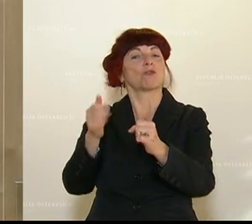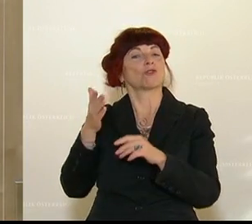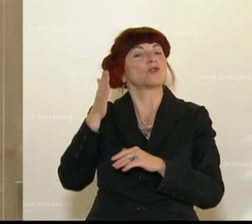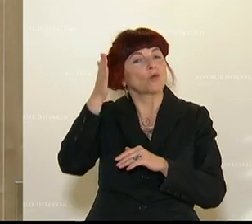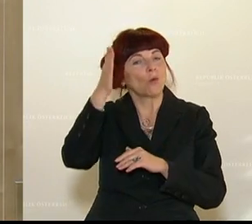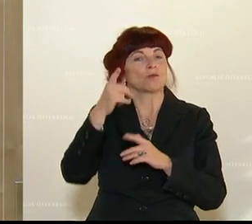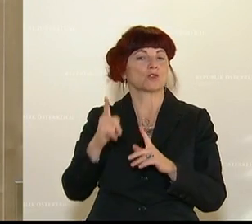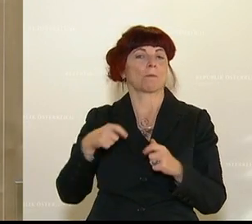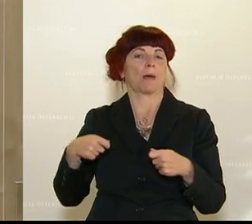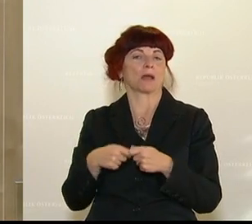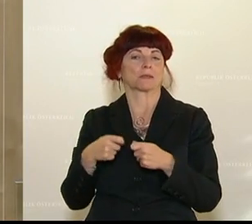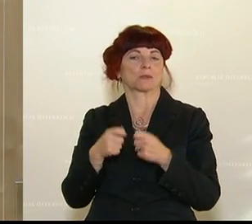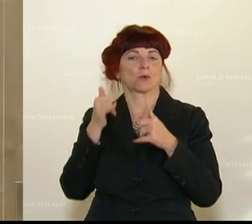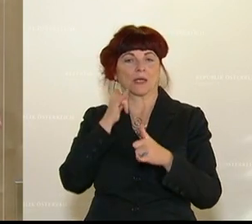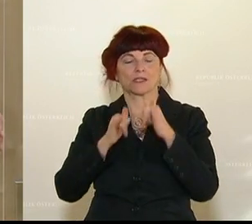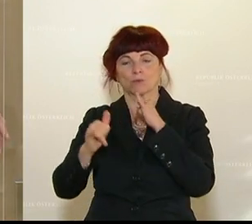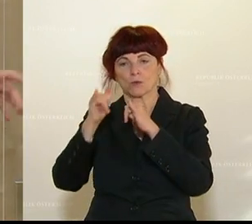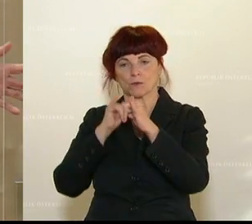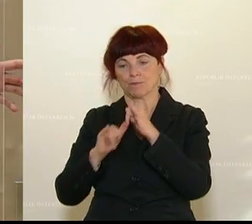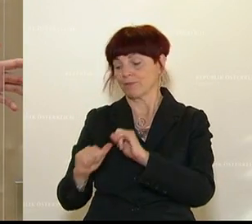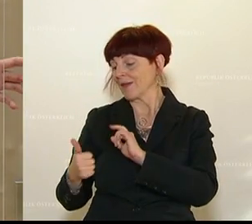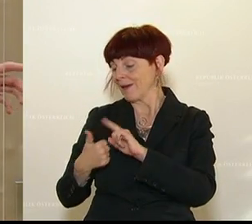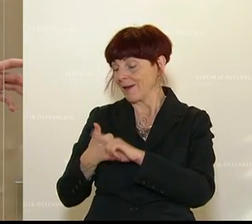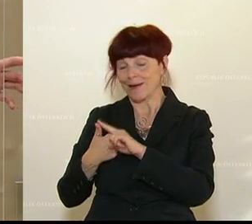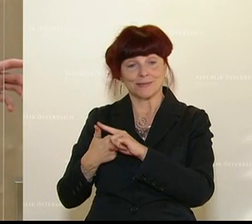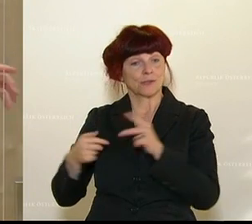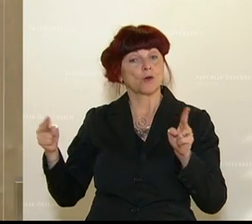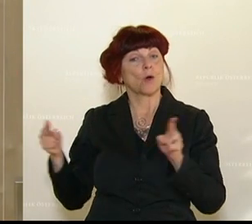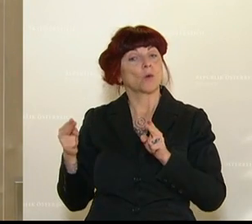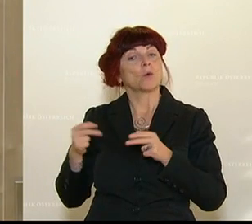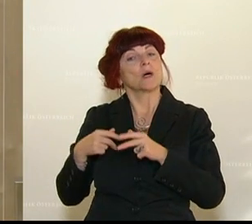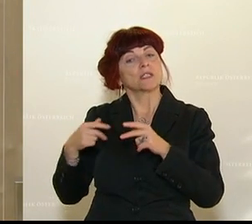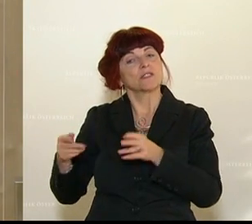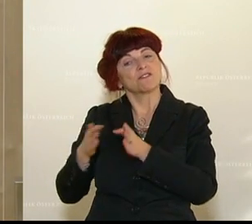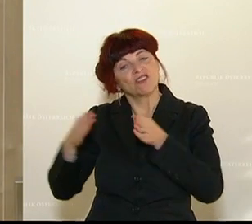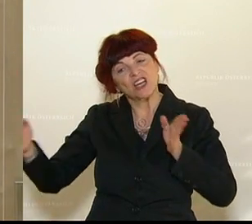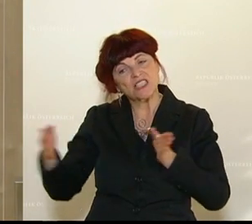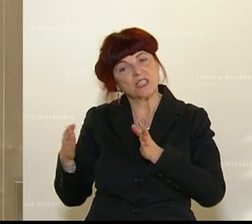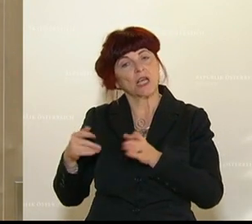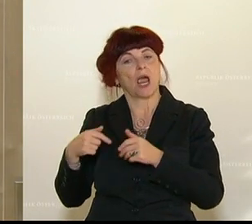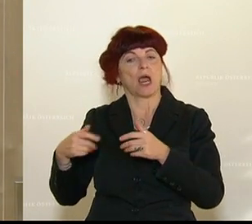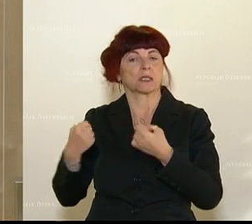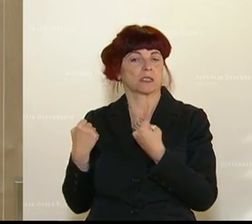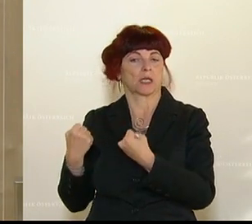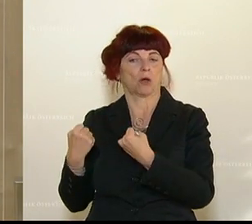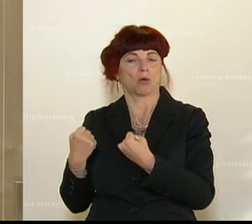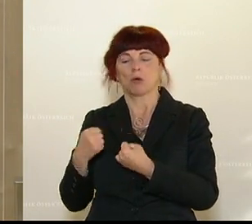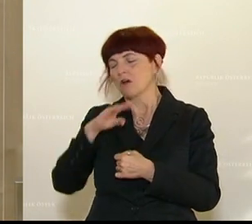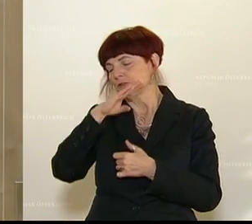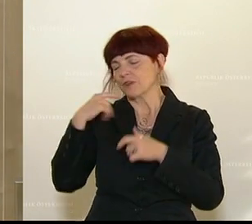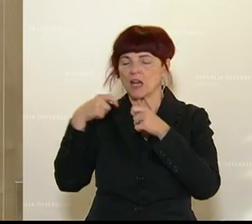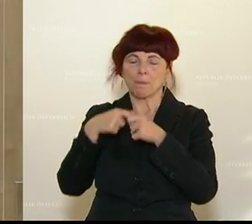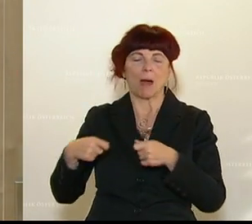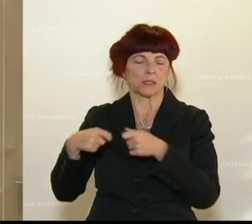auf die Punkte einzugehen, zur kurzfristigen Absicherung. Wir haben zahlreiche Maßnahmen erstellt für die Branche.